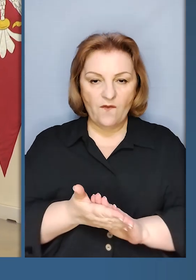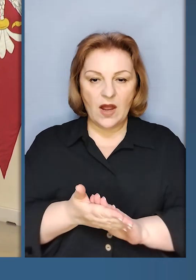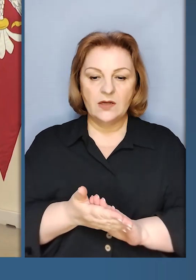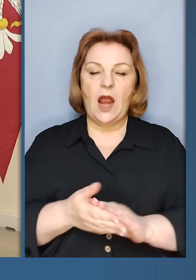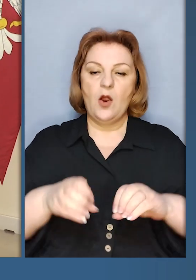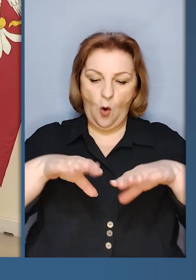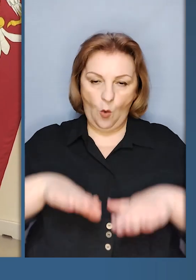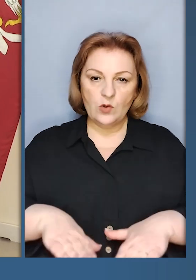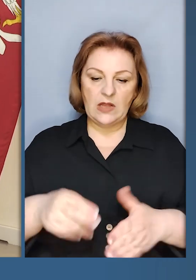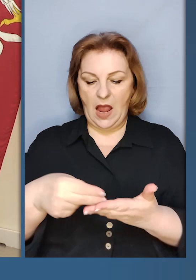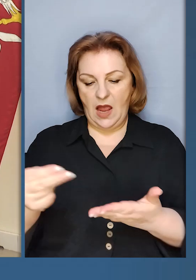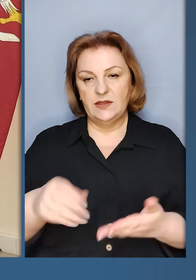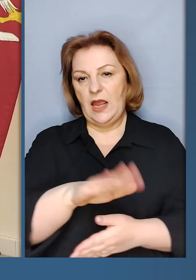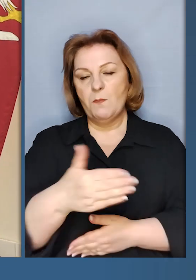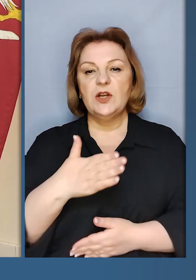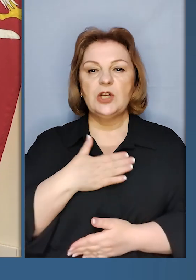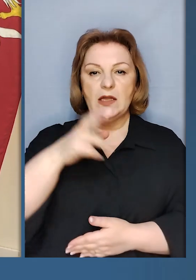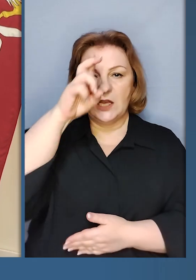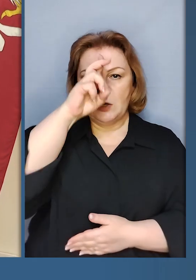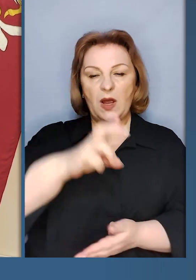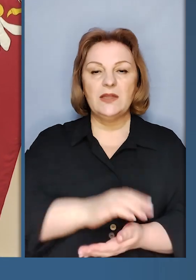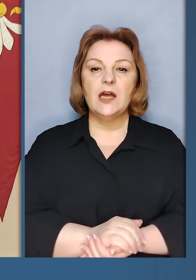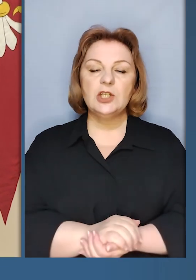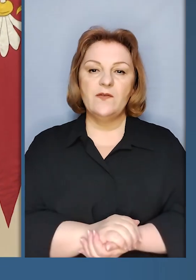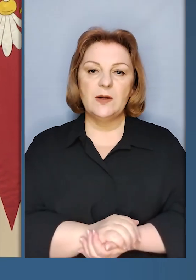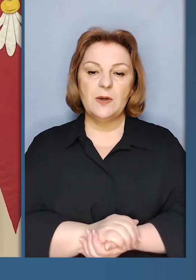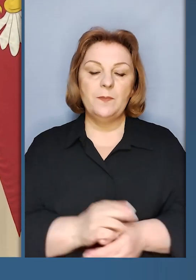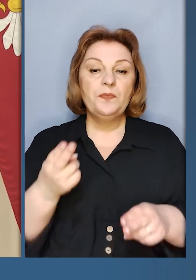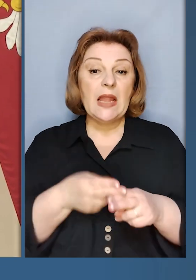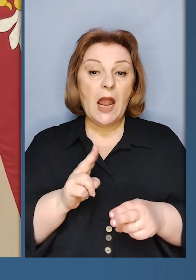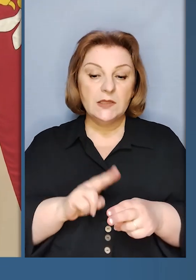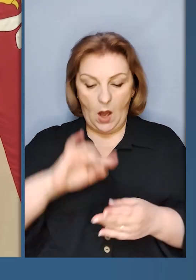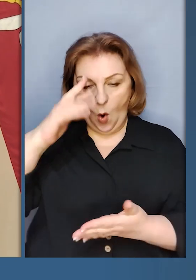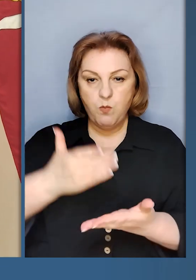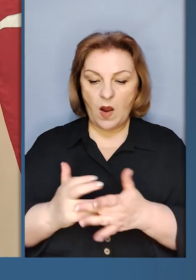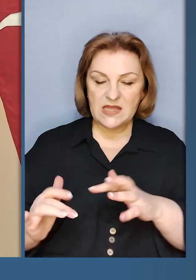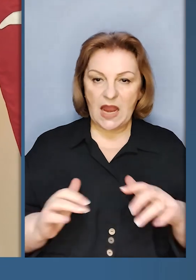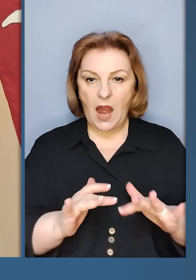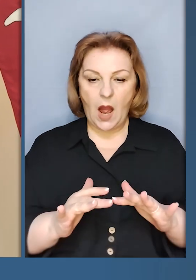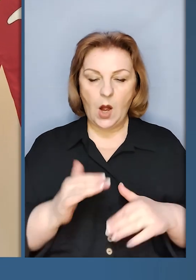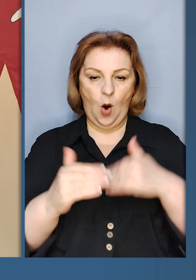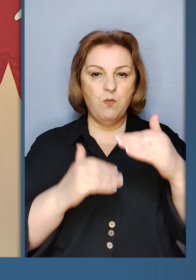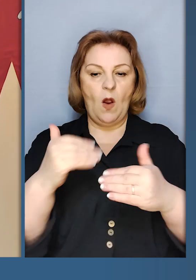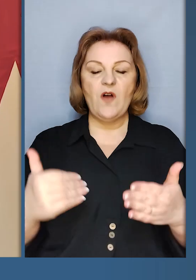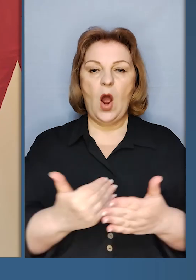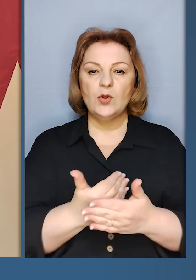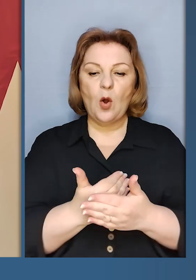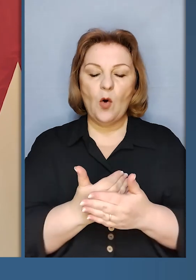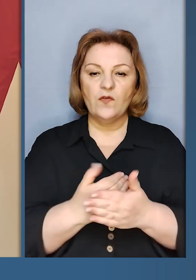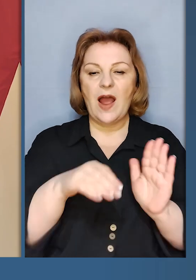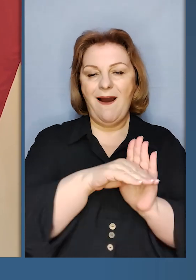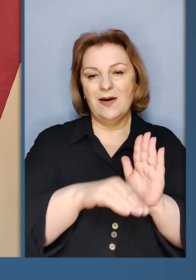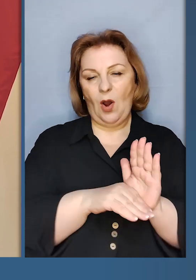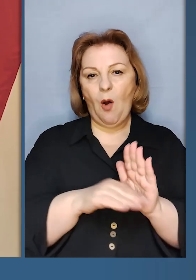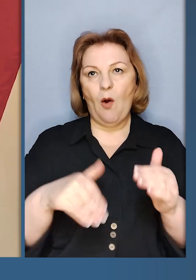такий договір укласти між нашими державами і цим політичним актом будувати новий